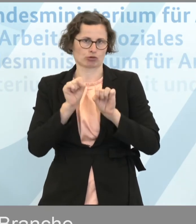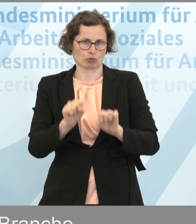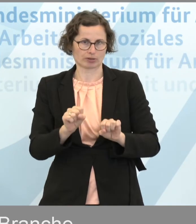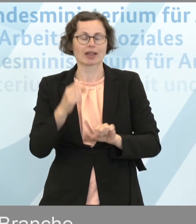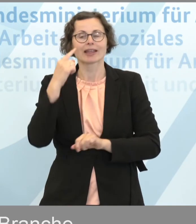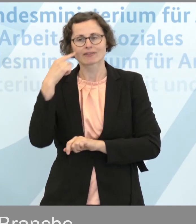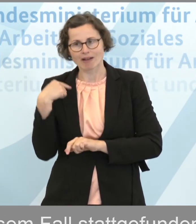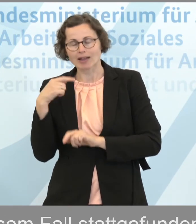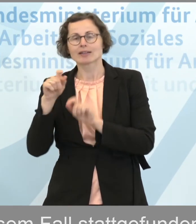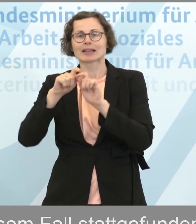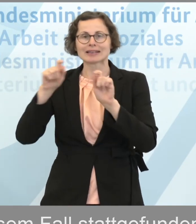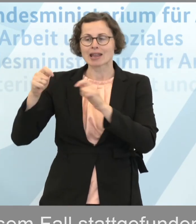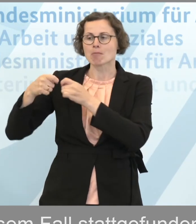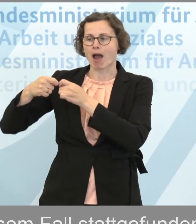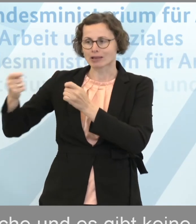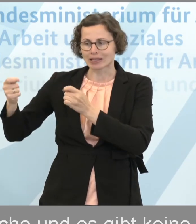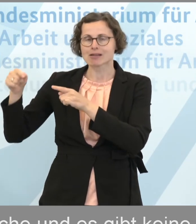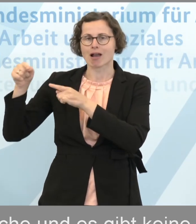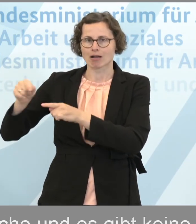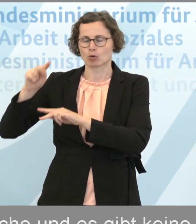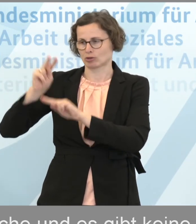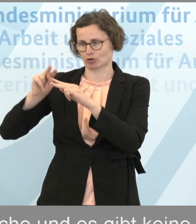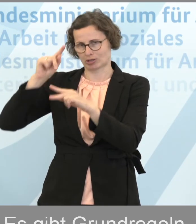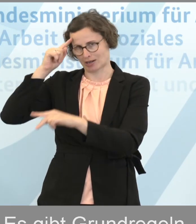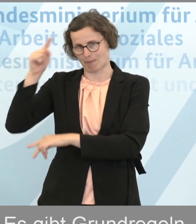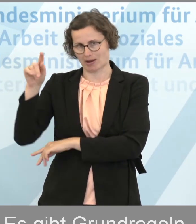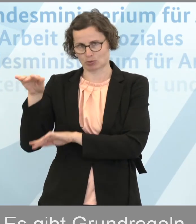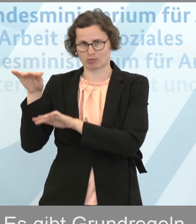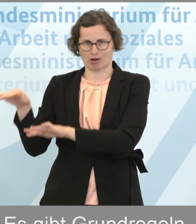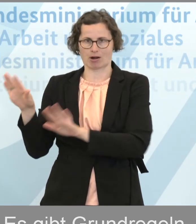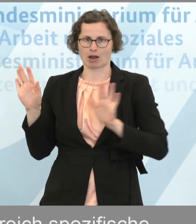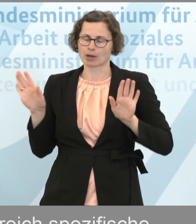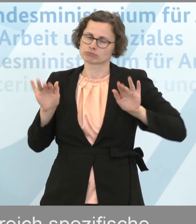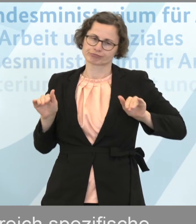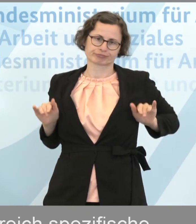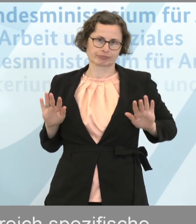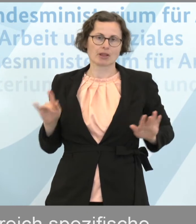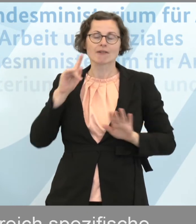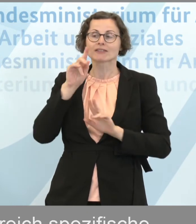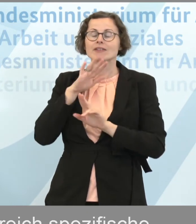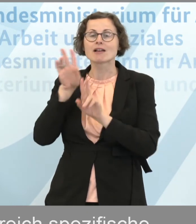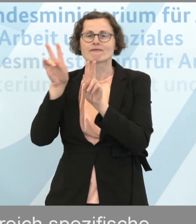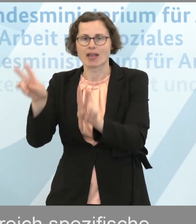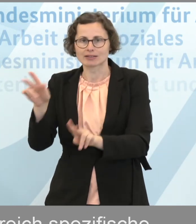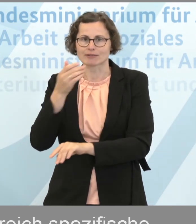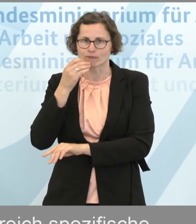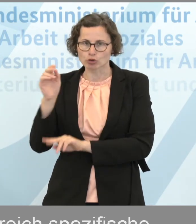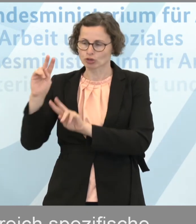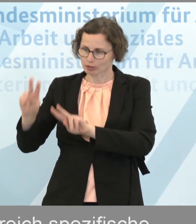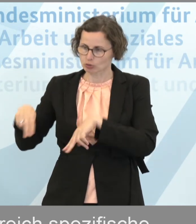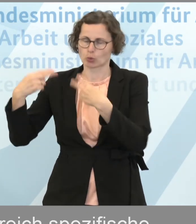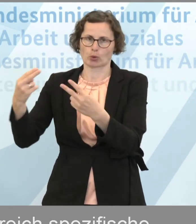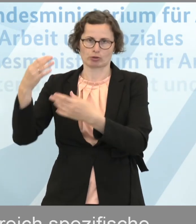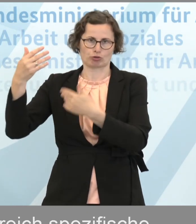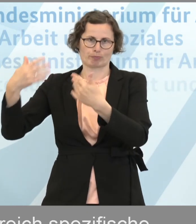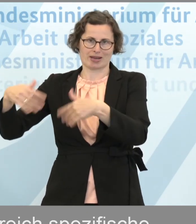Liga sehr unterschiedliche Aspekte gibt grundsätzlich. Es gibt viele Fans, die sich einen Wiederanpfiff wünschen nach dem Motto, in